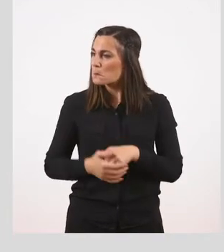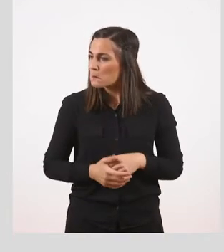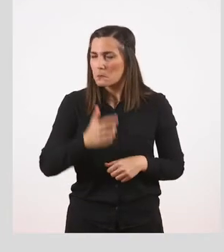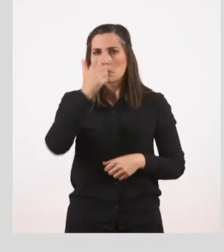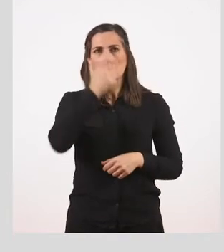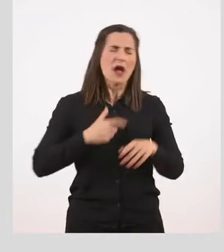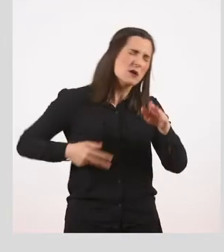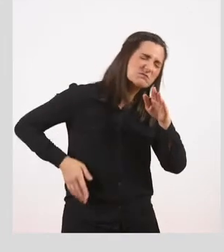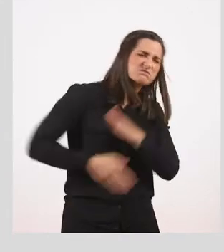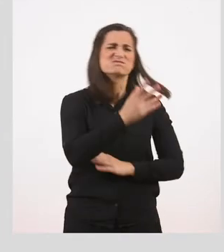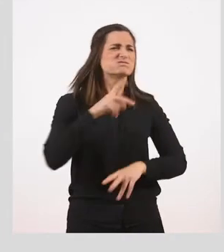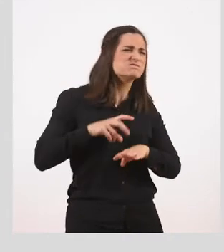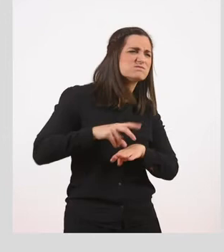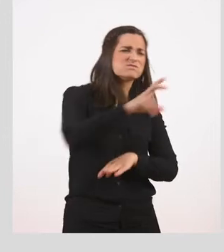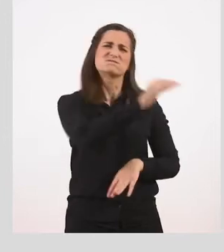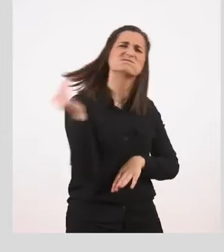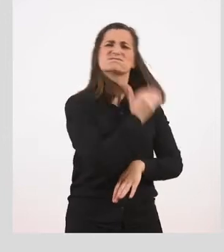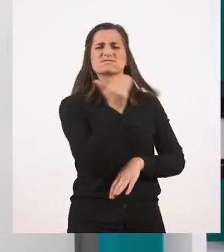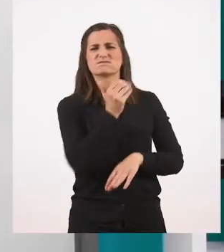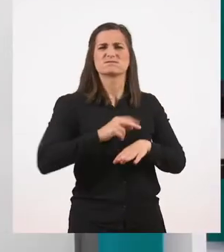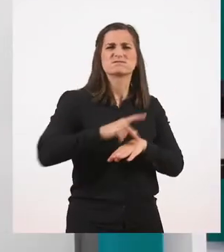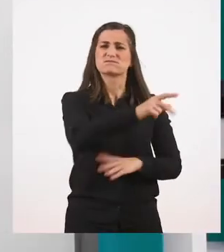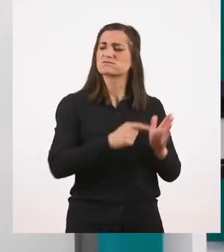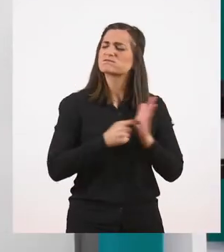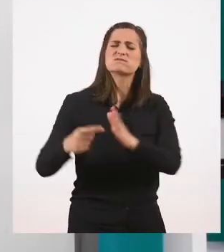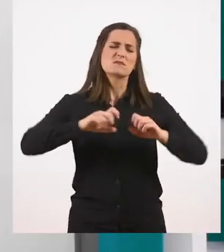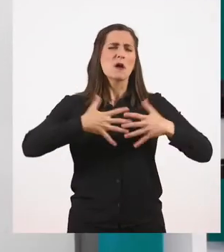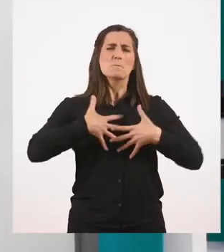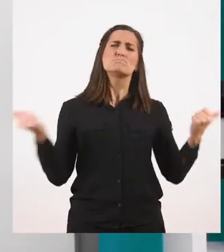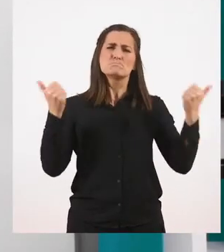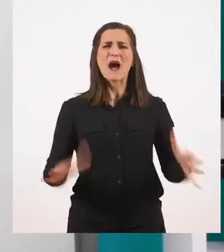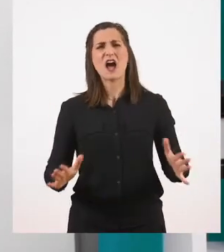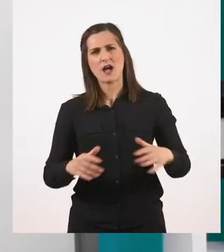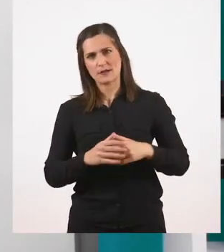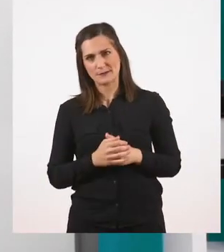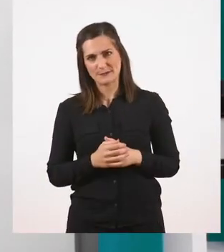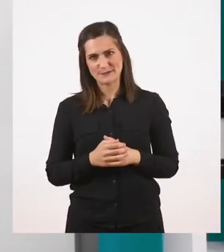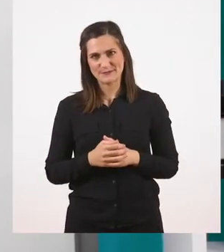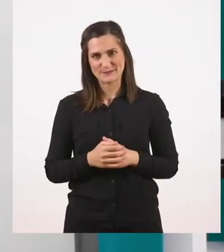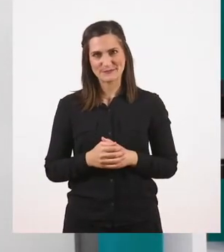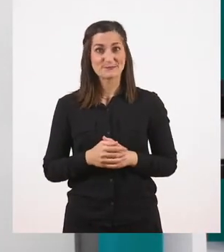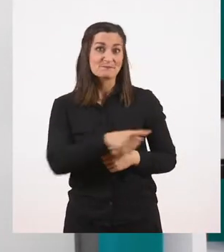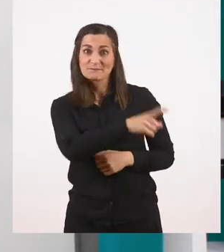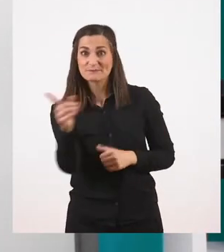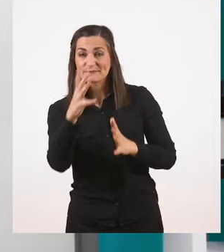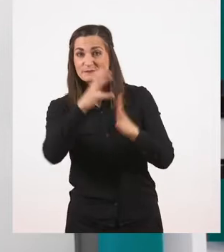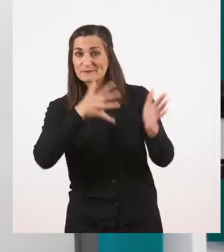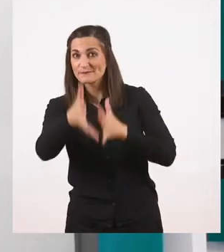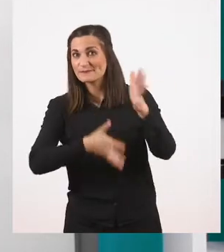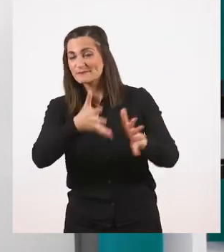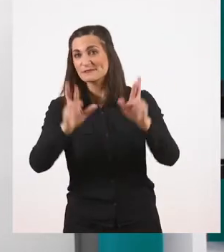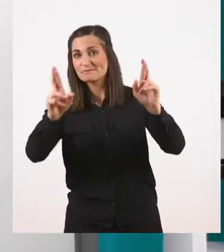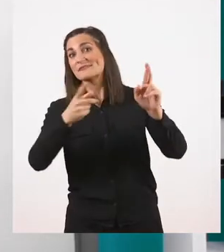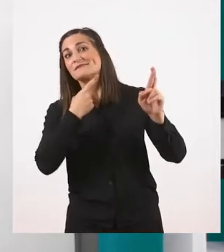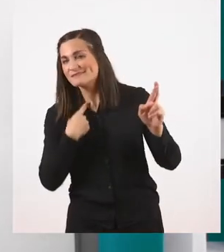ανέβηκα αμέσως στο δωμάτιό μου για να του δείξω πόσο έχω θυμώσει. Ελπίζω να σας άρεσε αυτό που σας